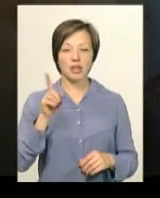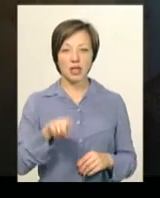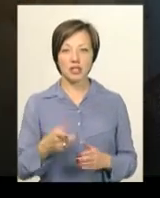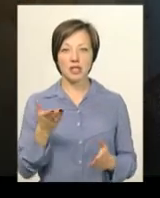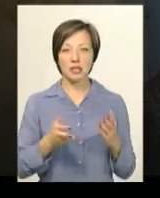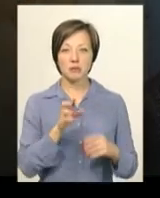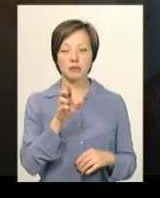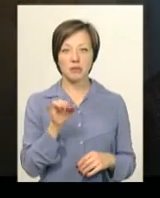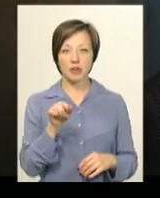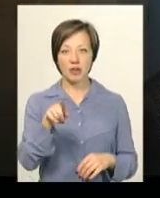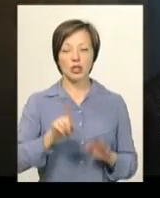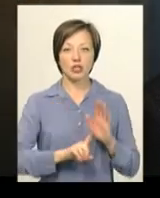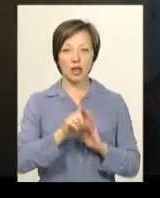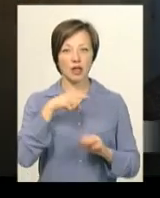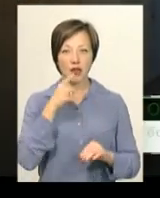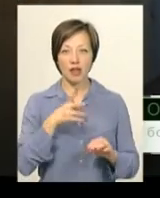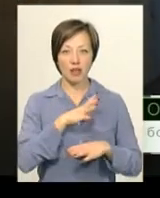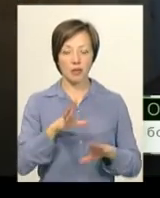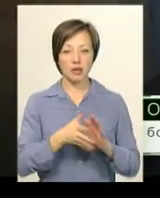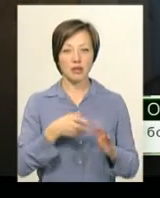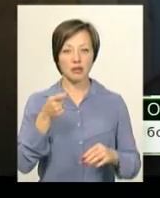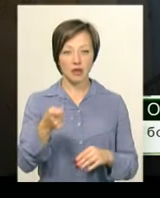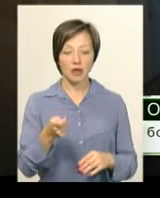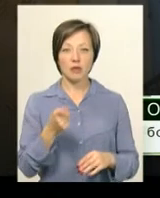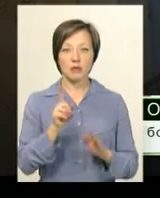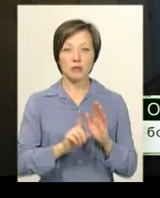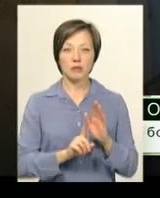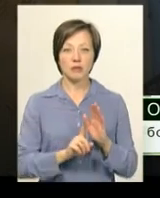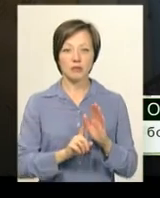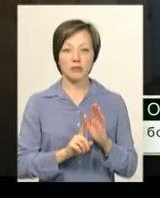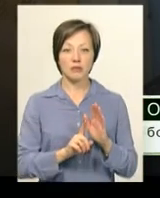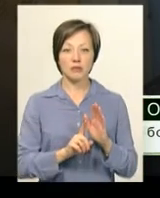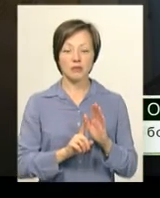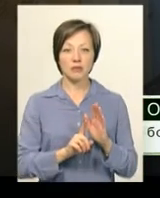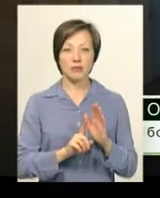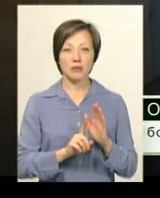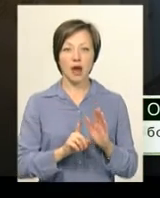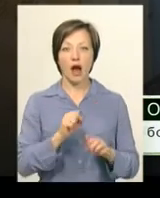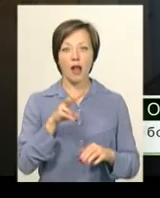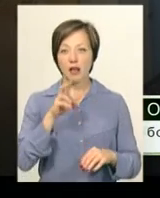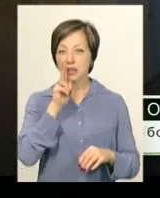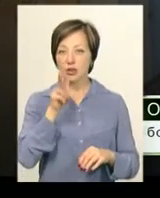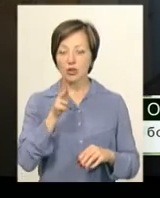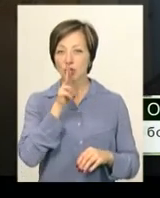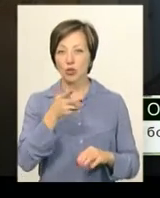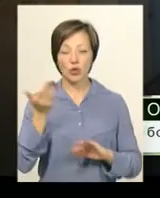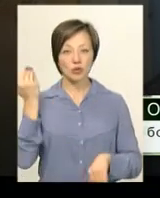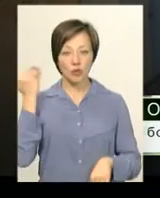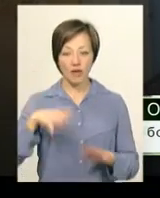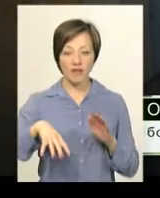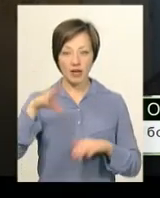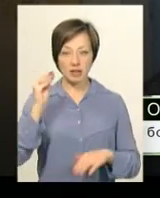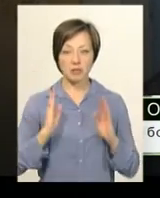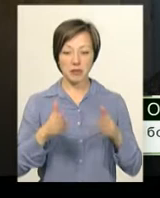починаєте говорити, що не подавали, але три роки тому, весь під'їзд